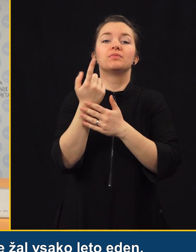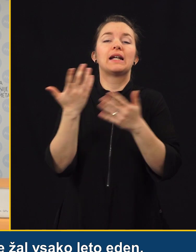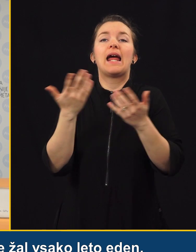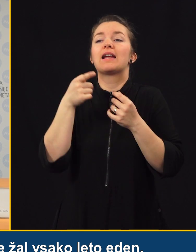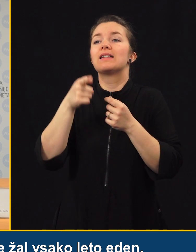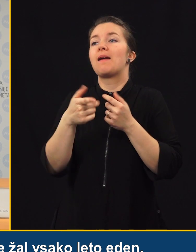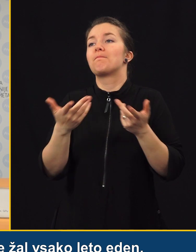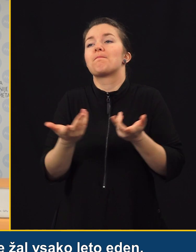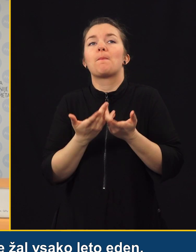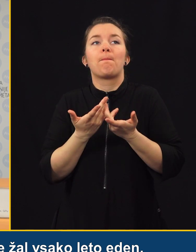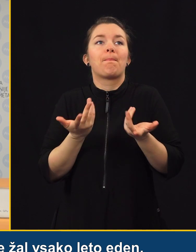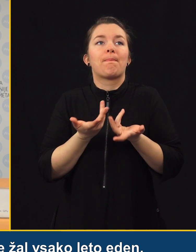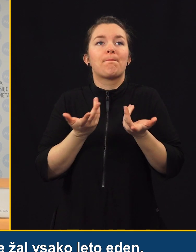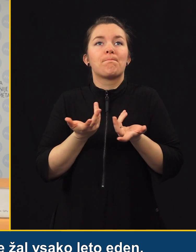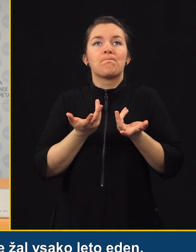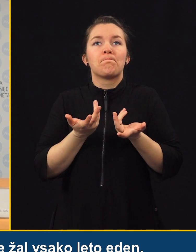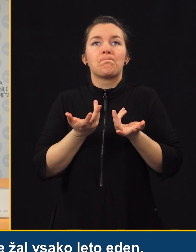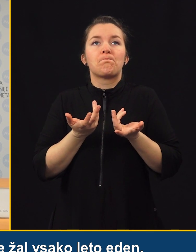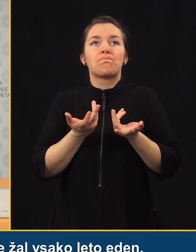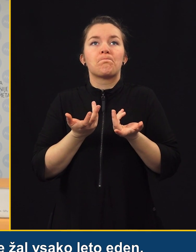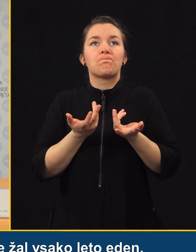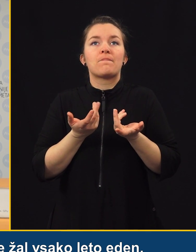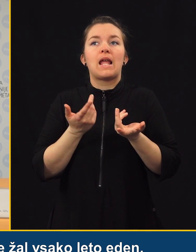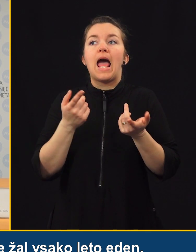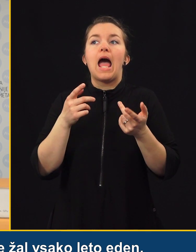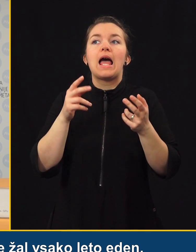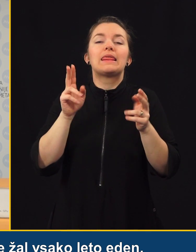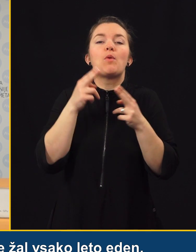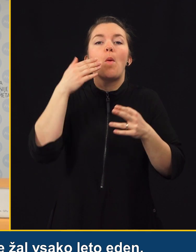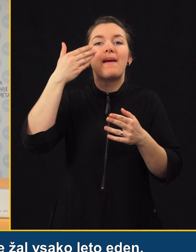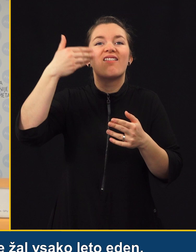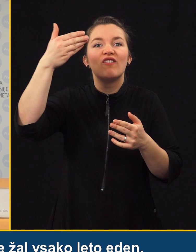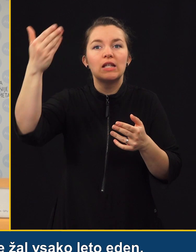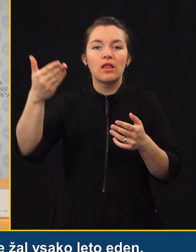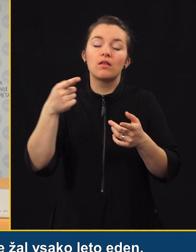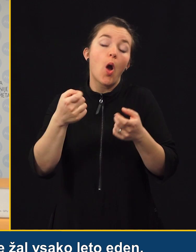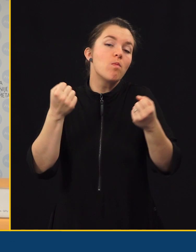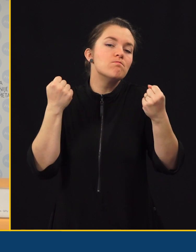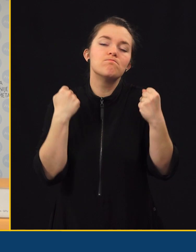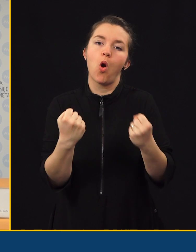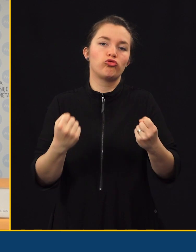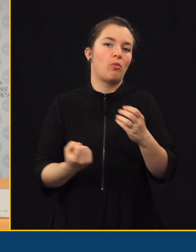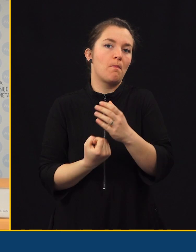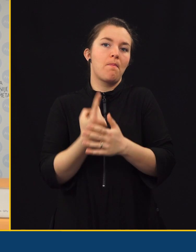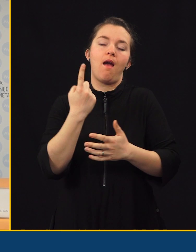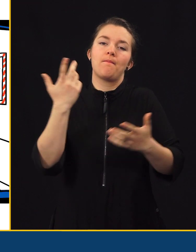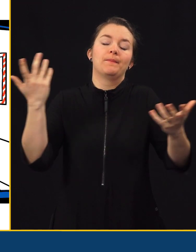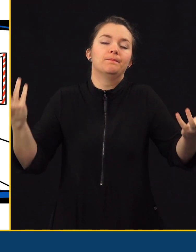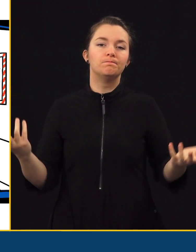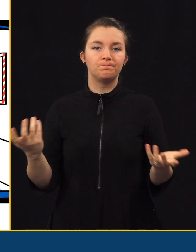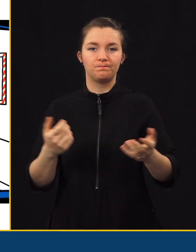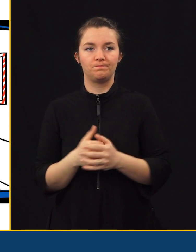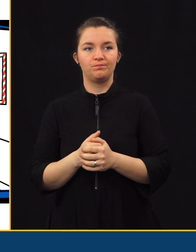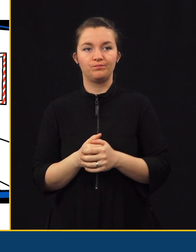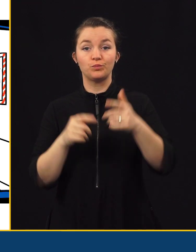ta faktor nepredvidljivosti pač tako močan. Ta drugi del je pa